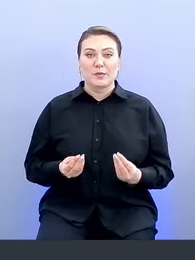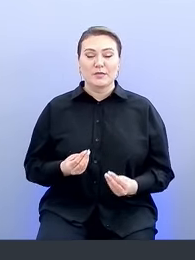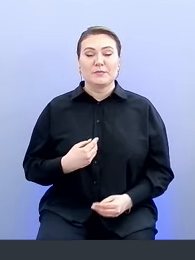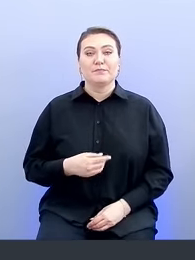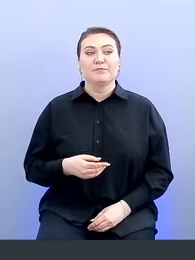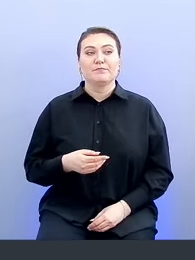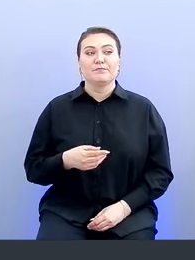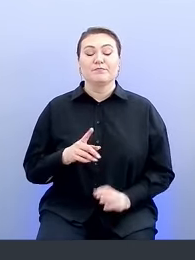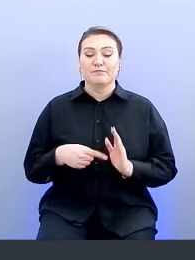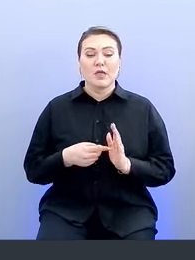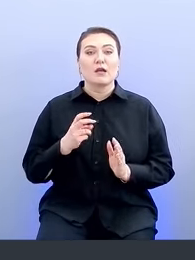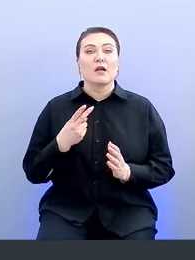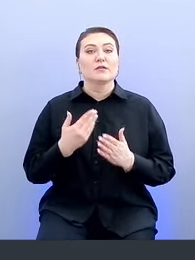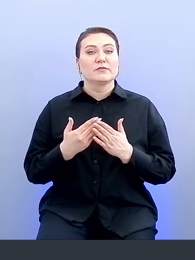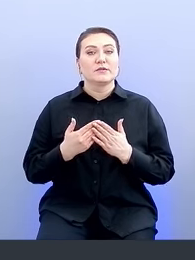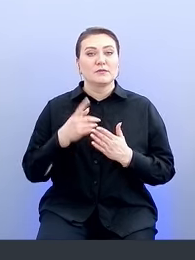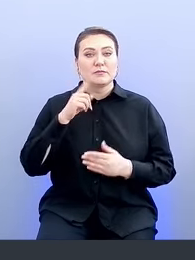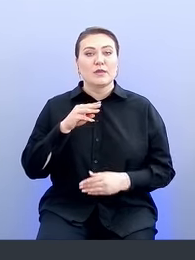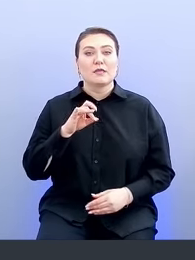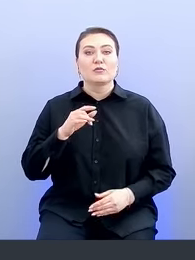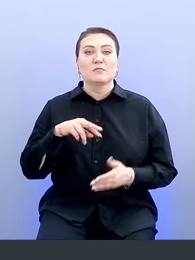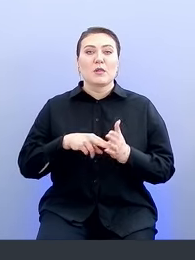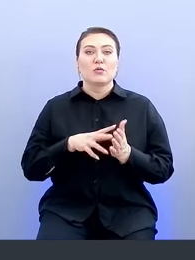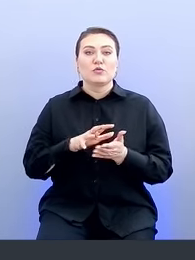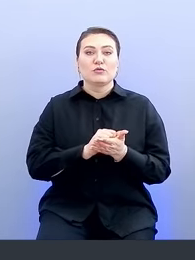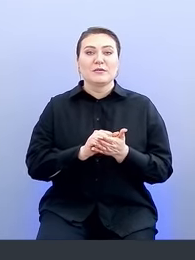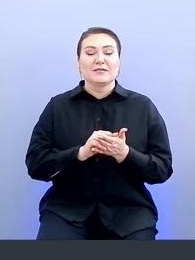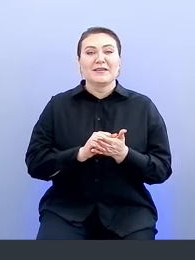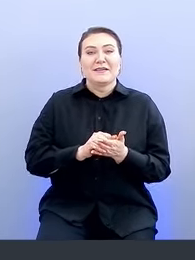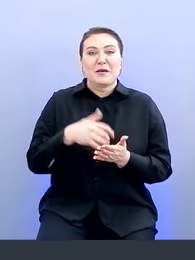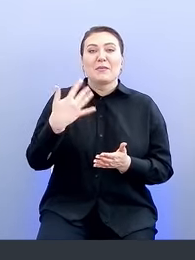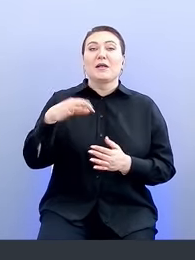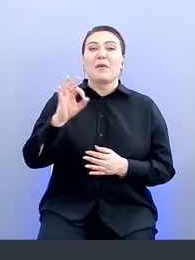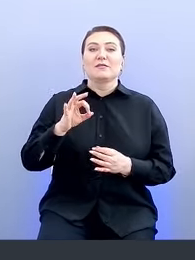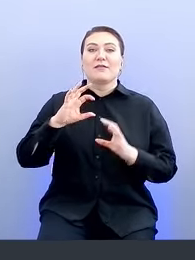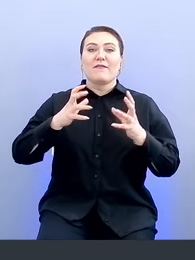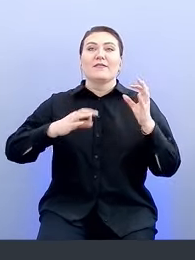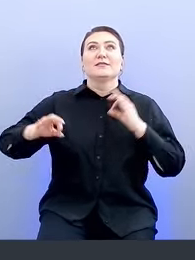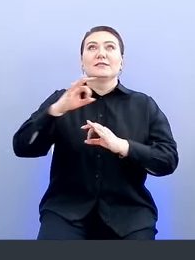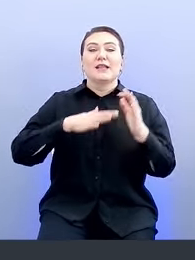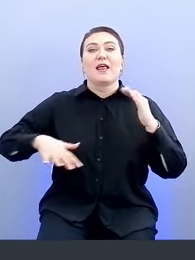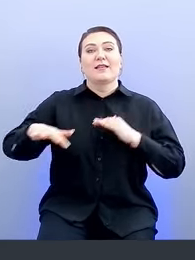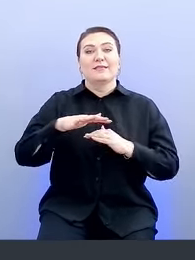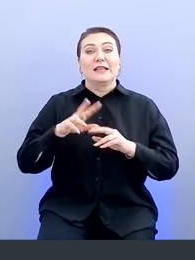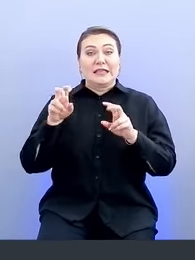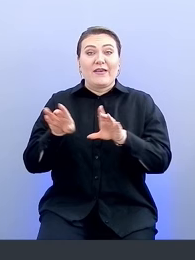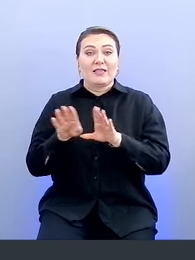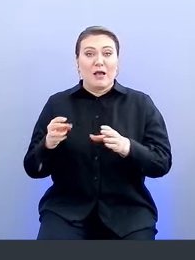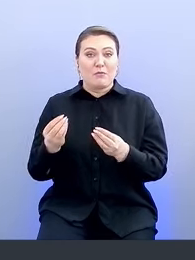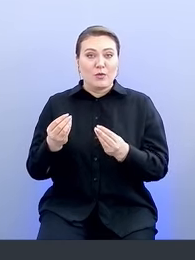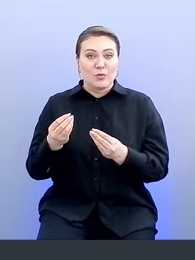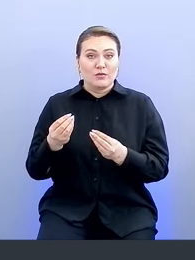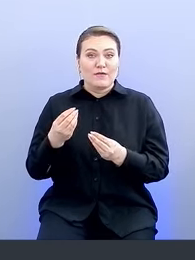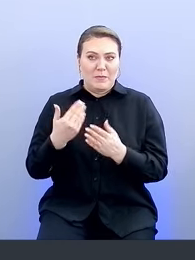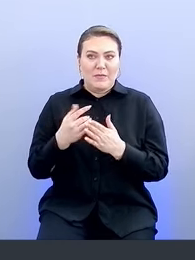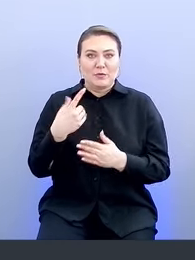Как известно, Танос планировал уничтожить 50% Вселенной. Соответственно, называя так продукт, вы предполагали, что